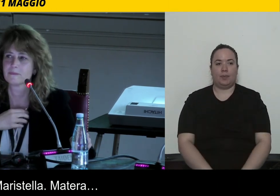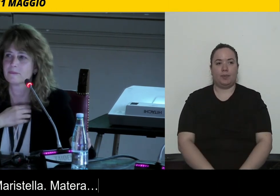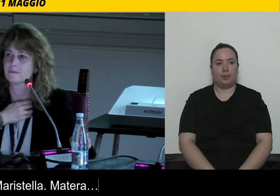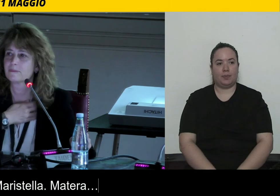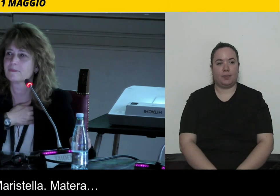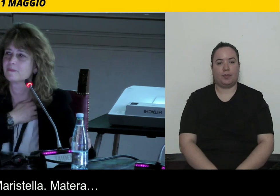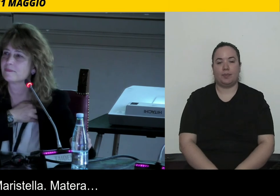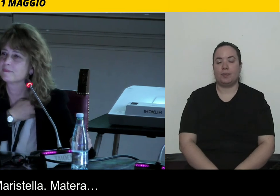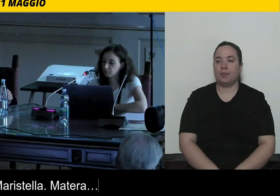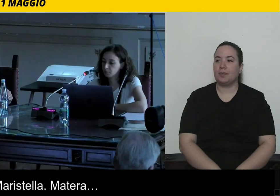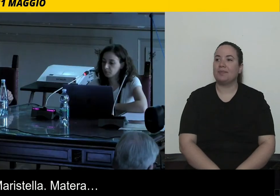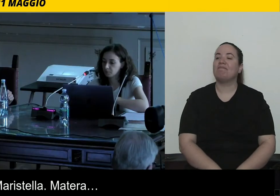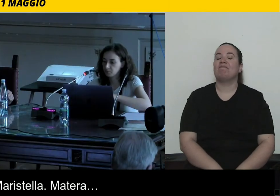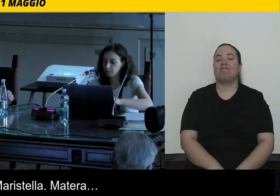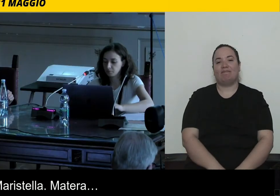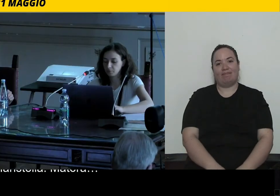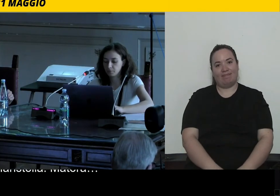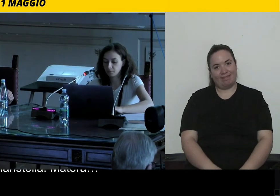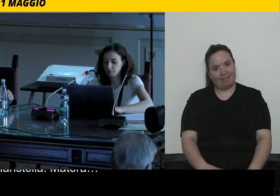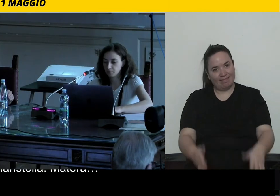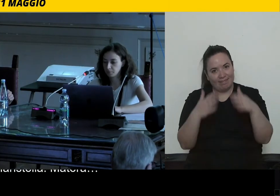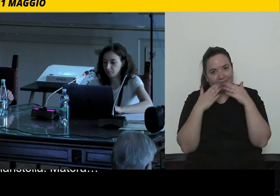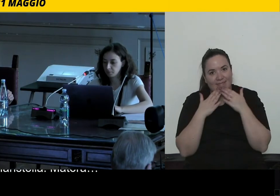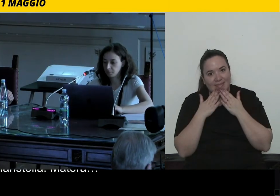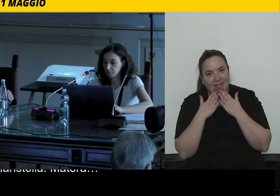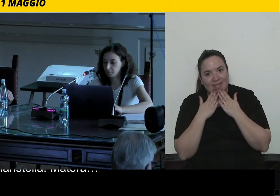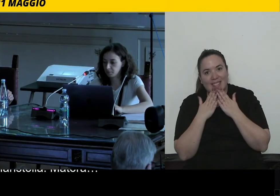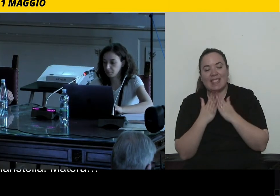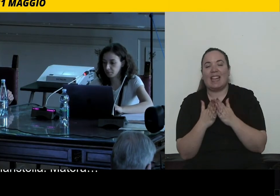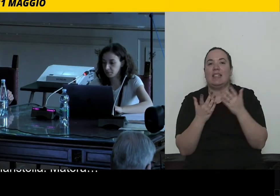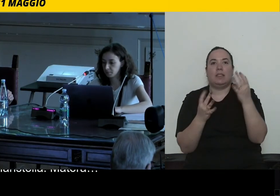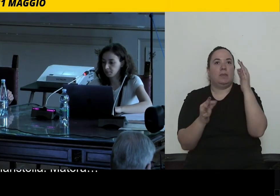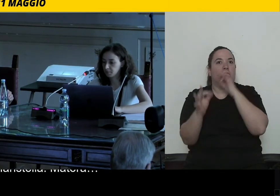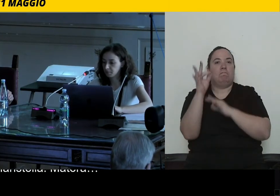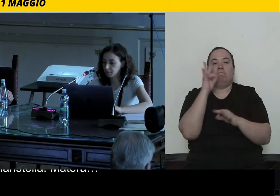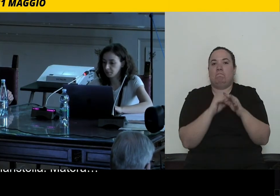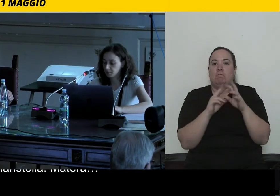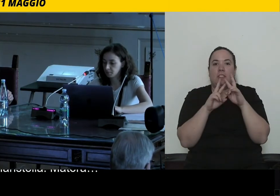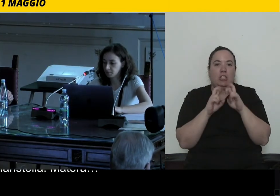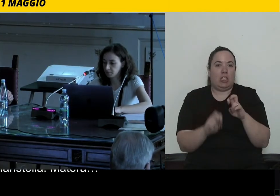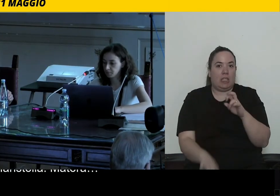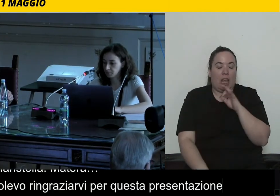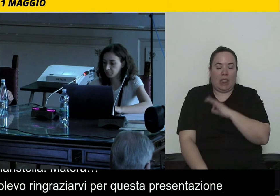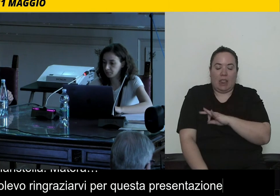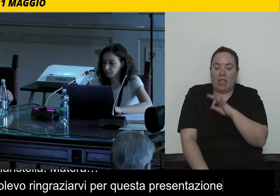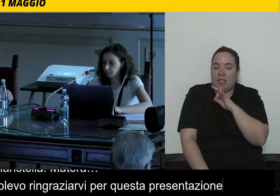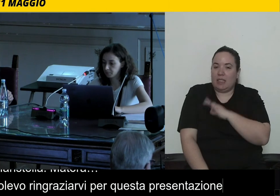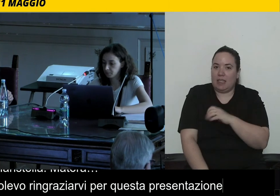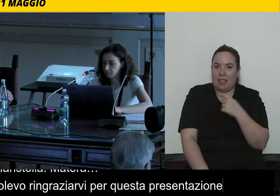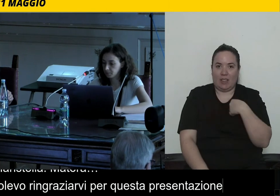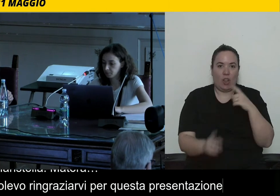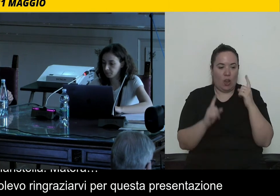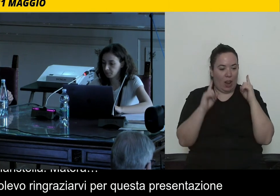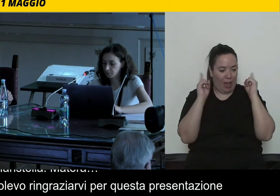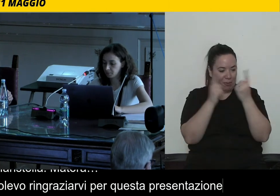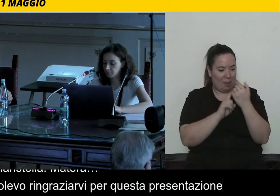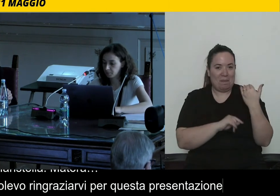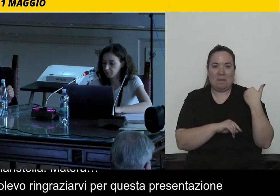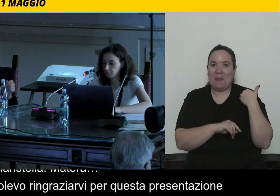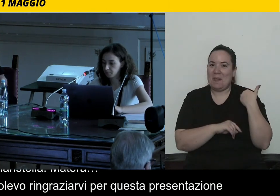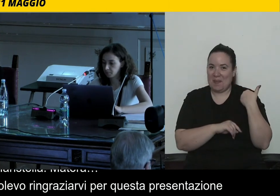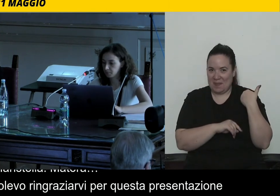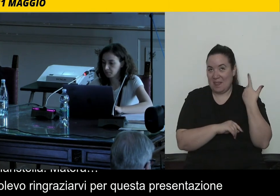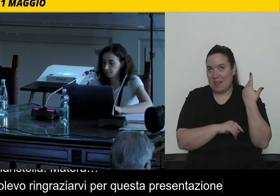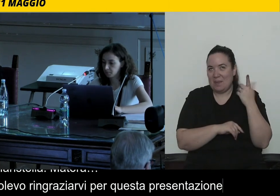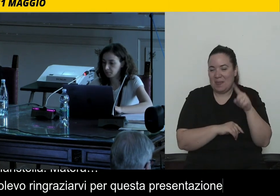Innanzitutto volevo ringraziarvi per questa presentazione, l'ambito di ricerca è interessantissimo. Sono un neolaureato anche io, in un certo